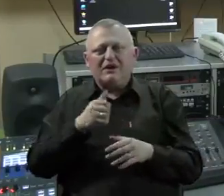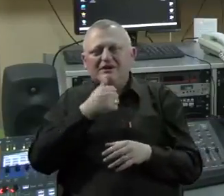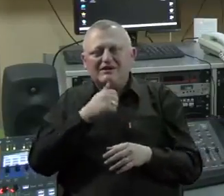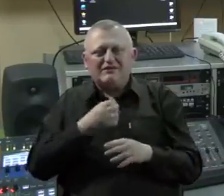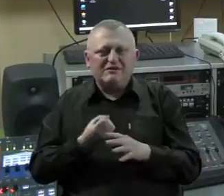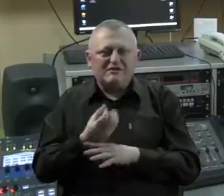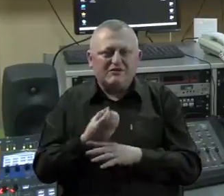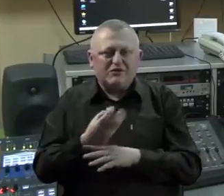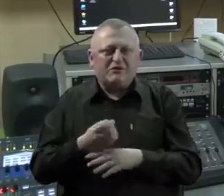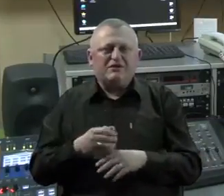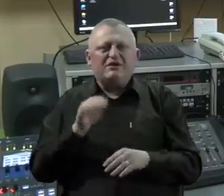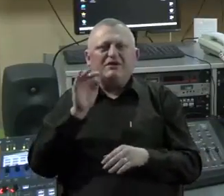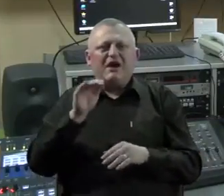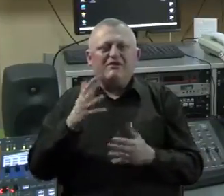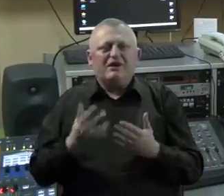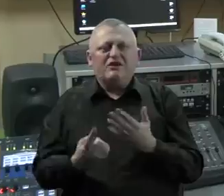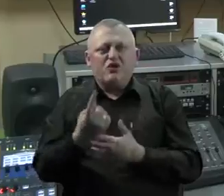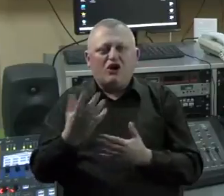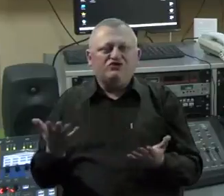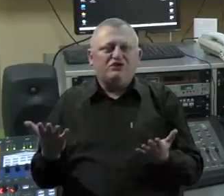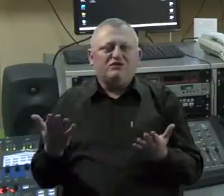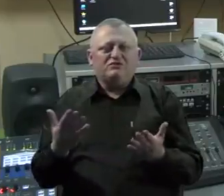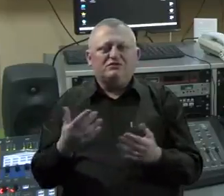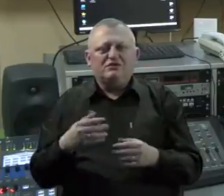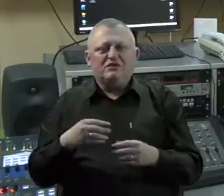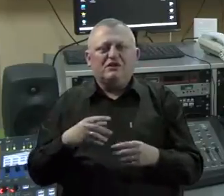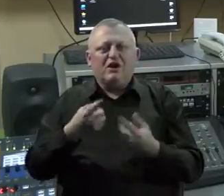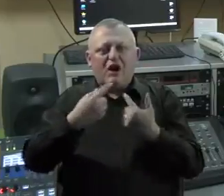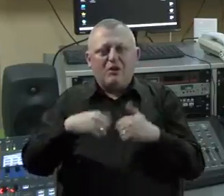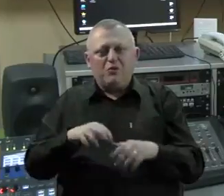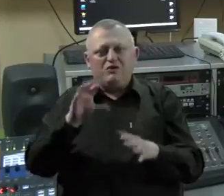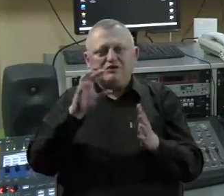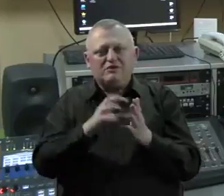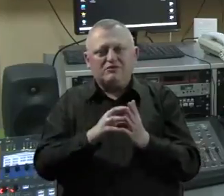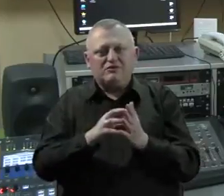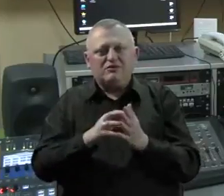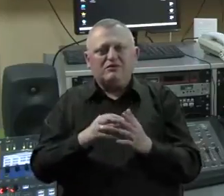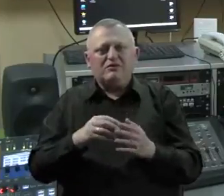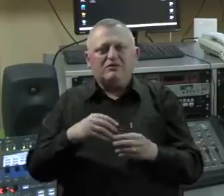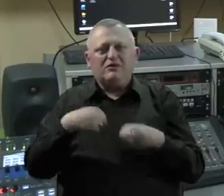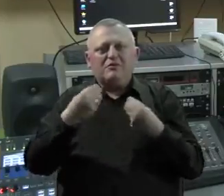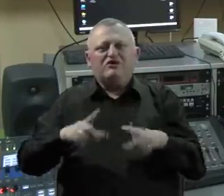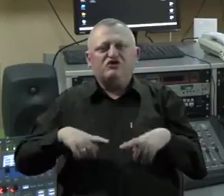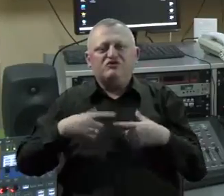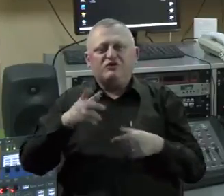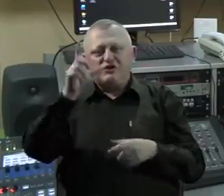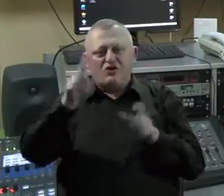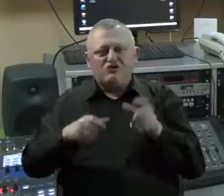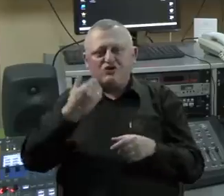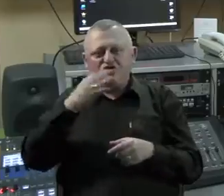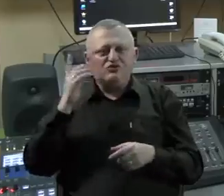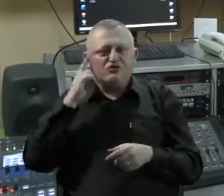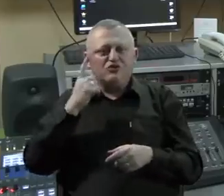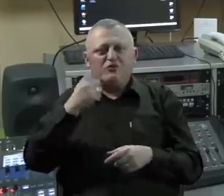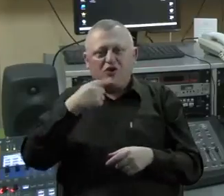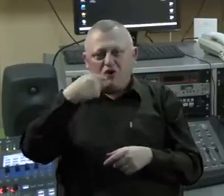informacije, najave nekih događaja, a akcijna će biti stavljen na pričaj života osoba sa oštećenim sluhom i